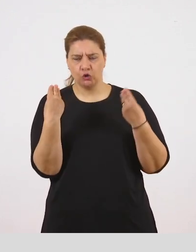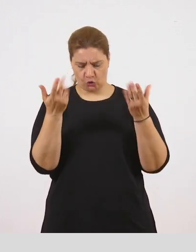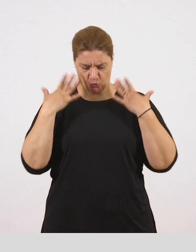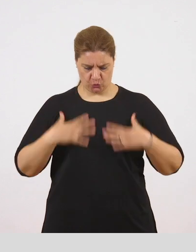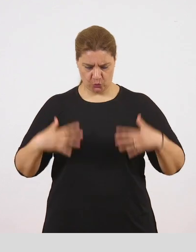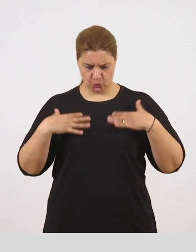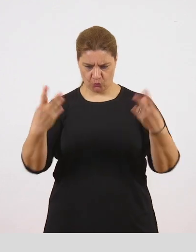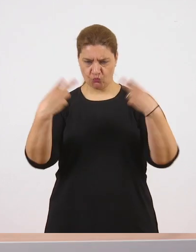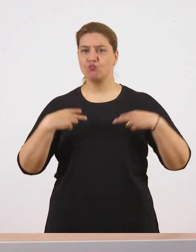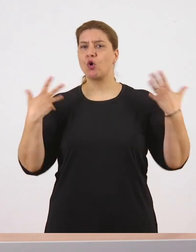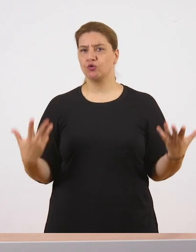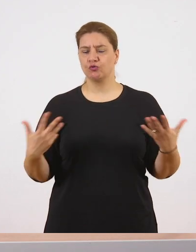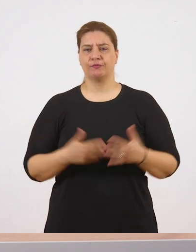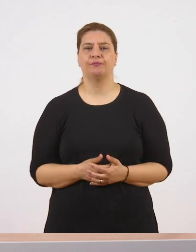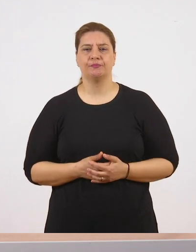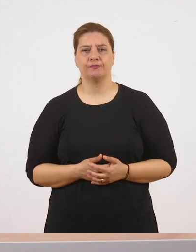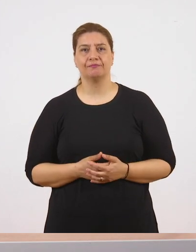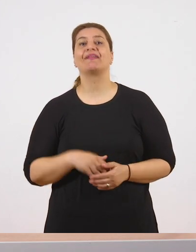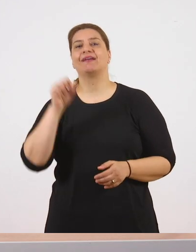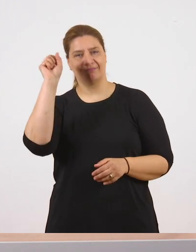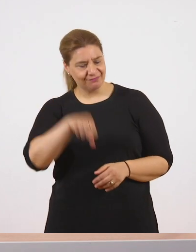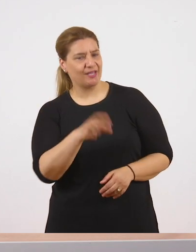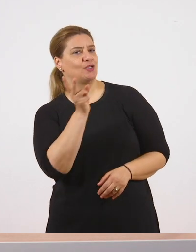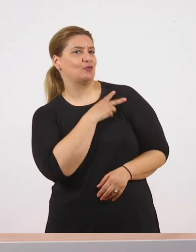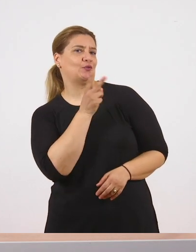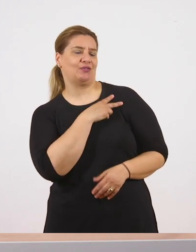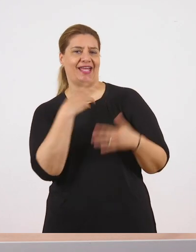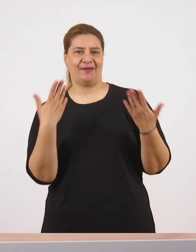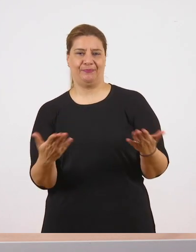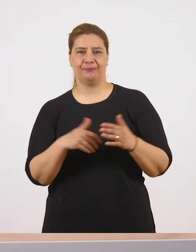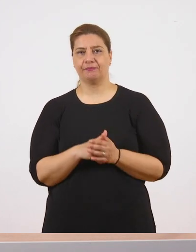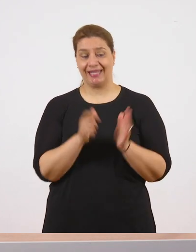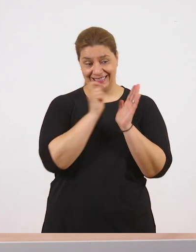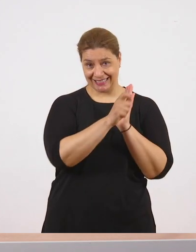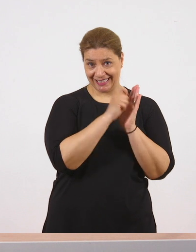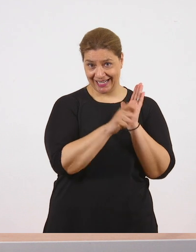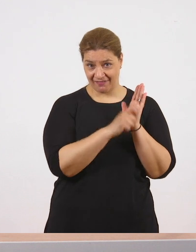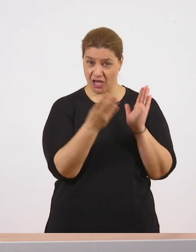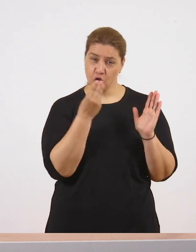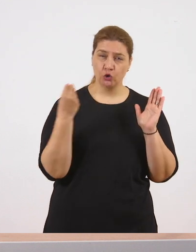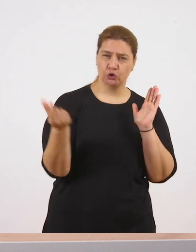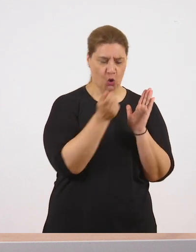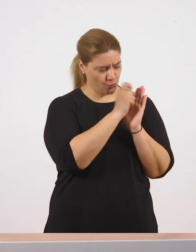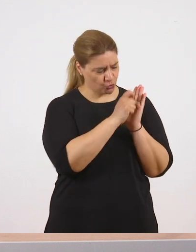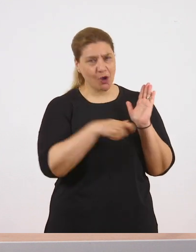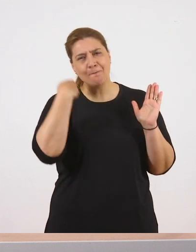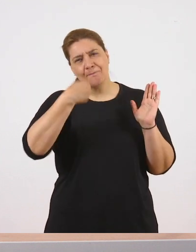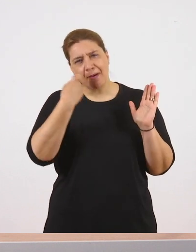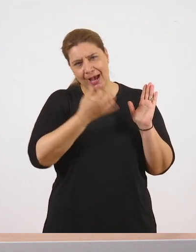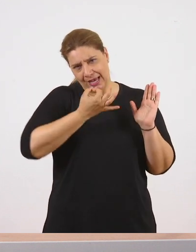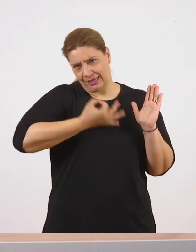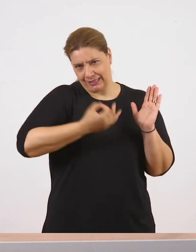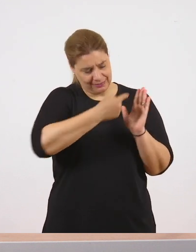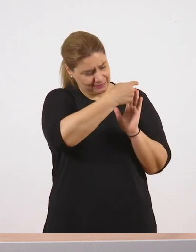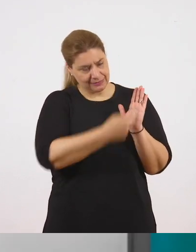μητέρα της. Πολύ σωστά λοιπόν, πράγματι, οι συγγραφές εδώ, μέσω της ηρωίδας της, μας